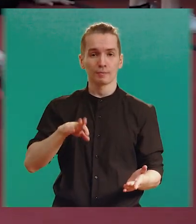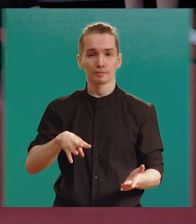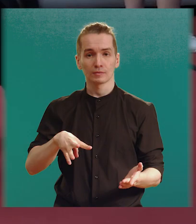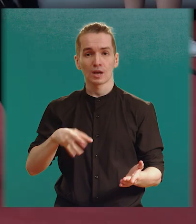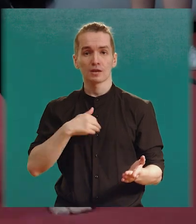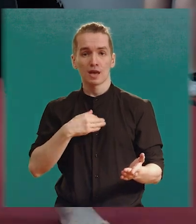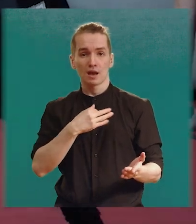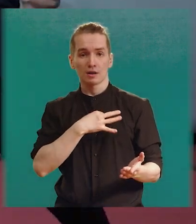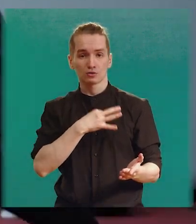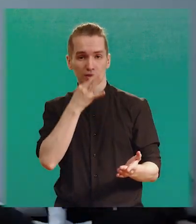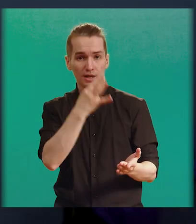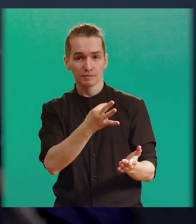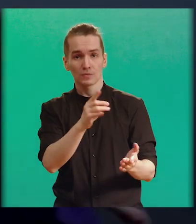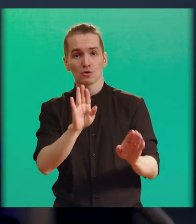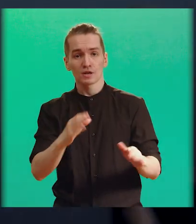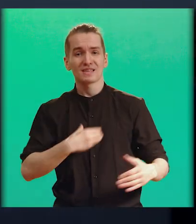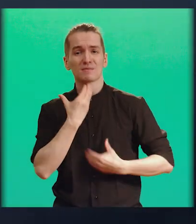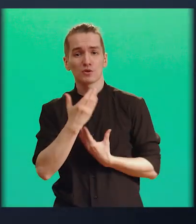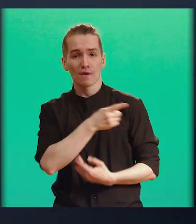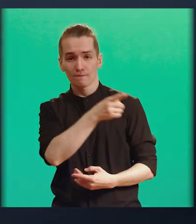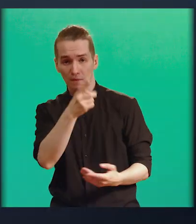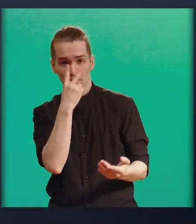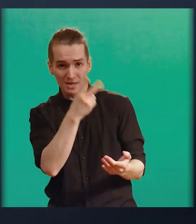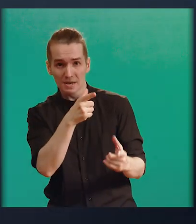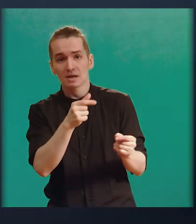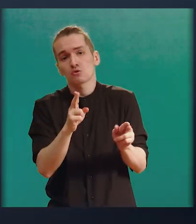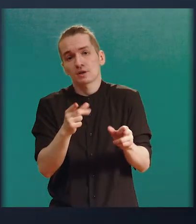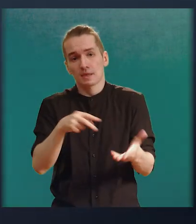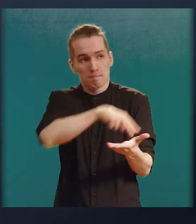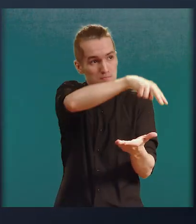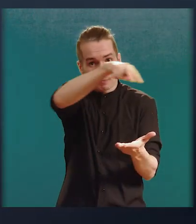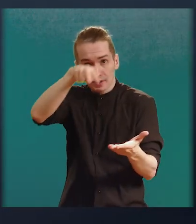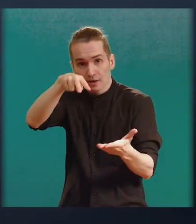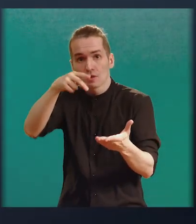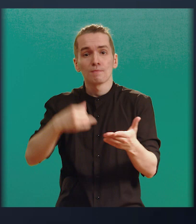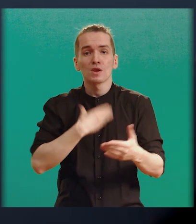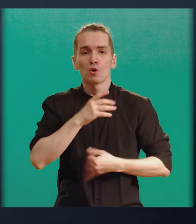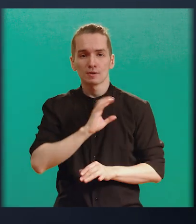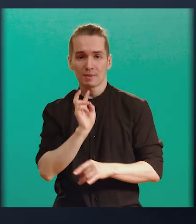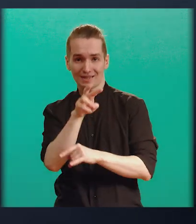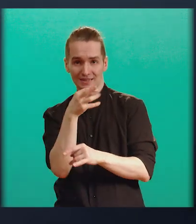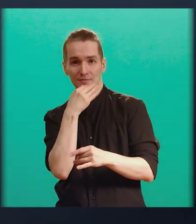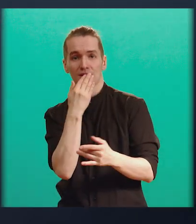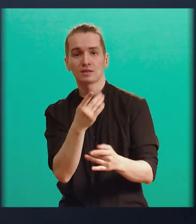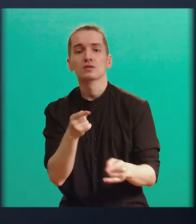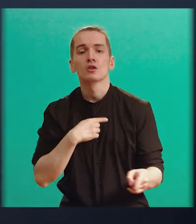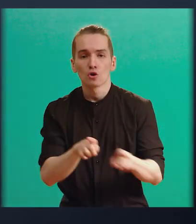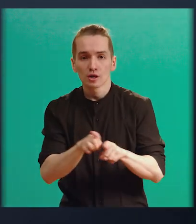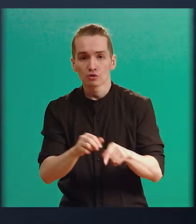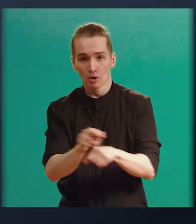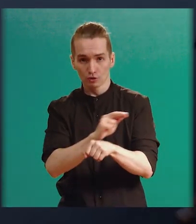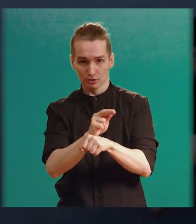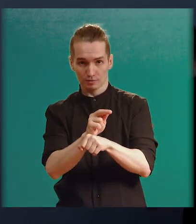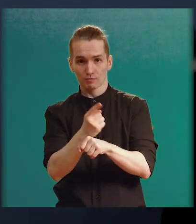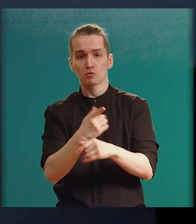я могу сказать только не бойтесь. Вы увидели где-то, как кто-то прыгает? Не бойтесь подойти, спросить и сказать, что я хочу научиться так же.